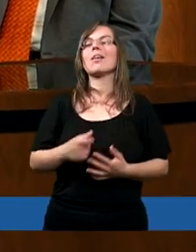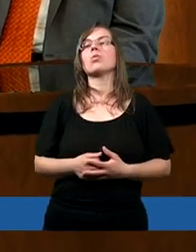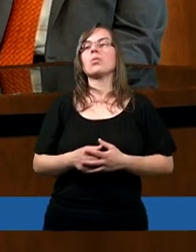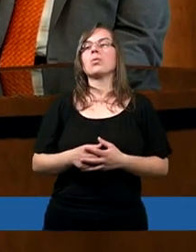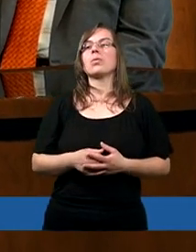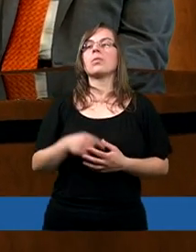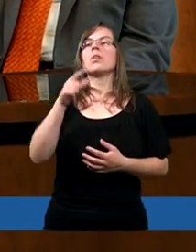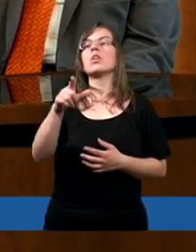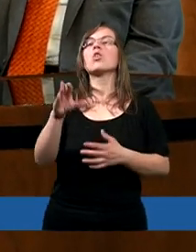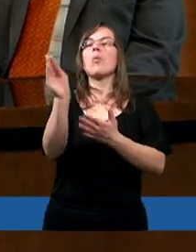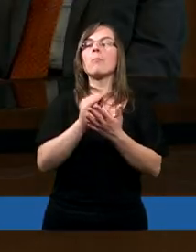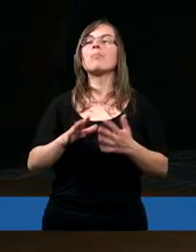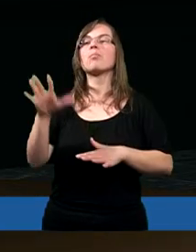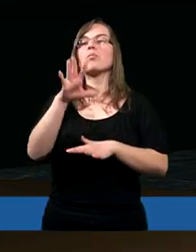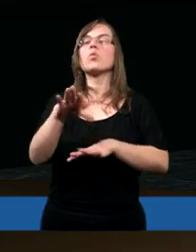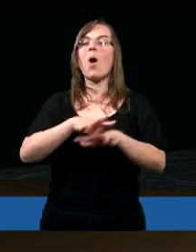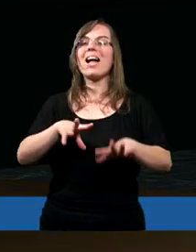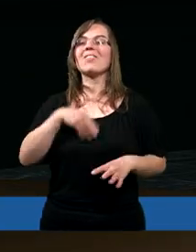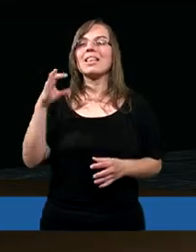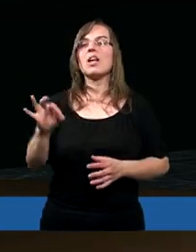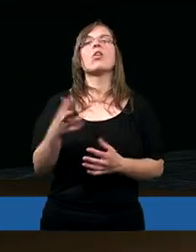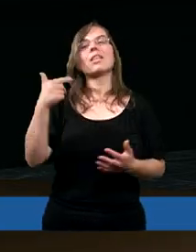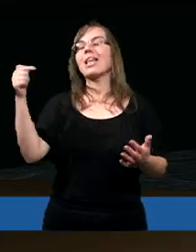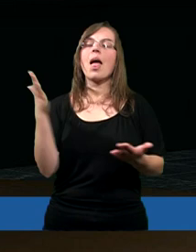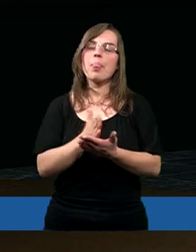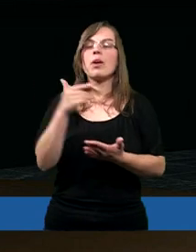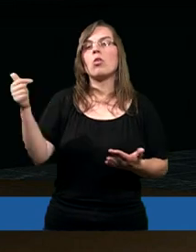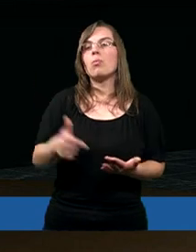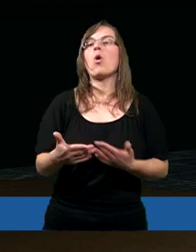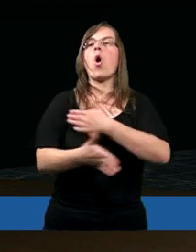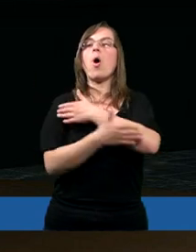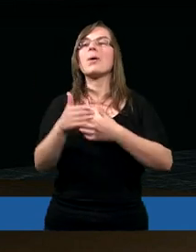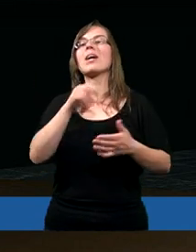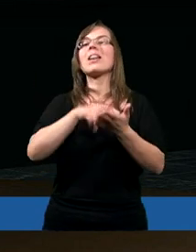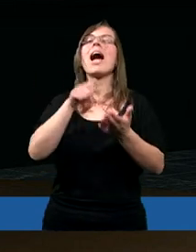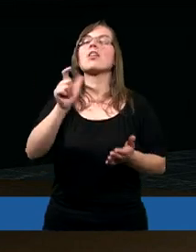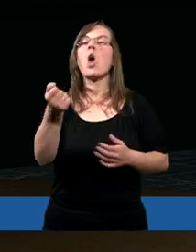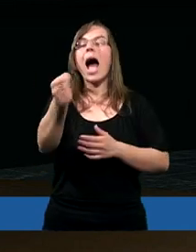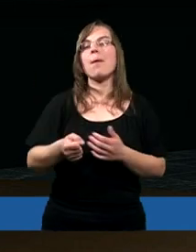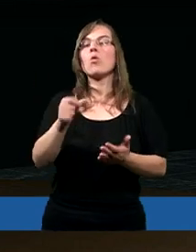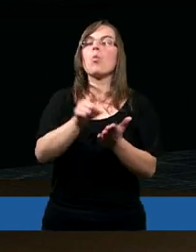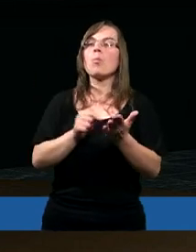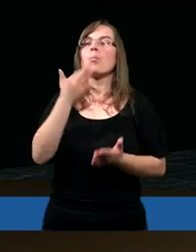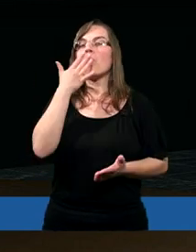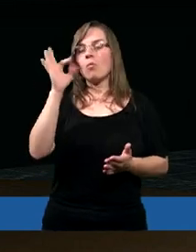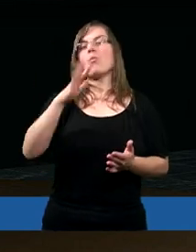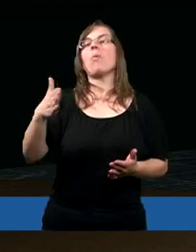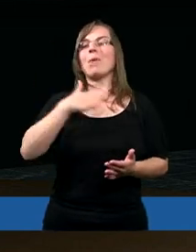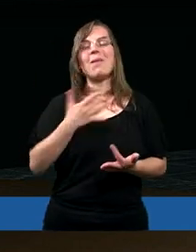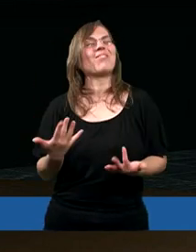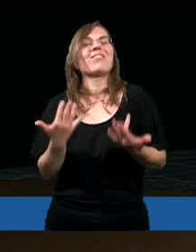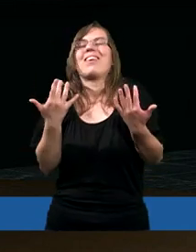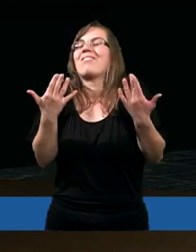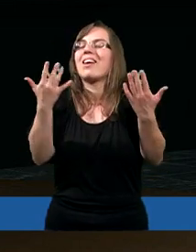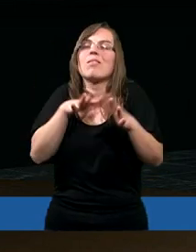całego Pisma Świętego i nie tylko musimy opierać na tym, co apostol Piotr mówił, bo mamy